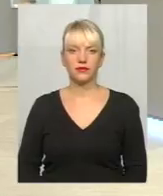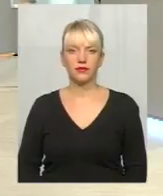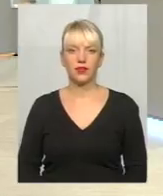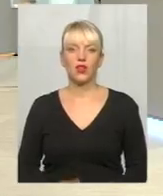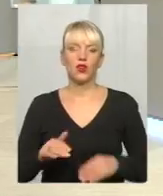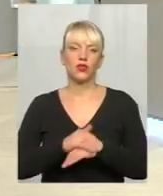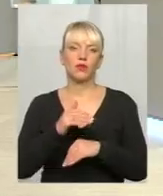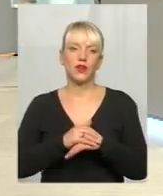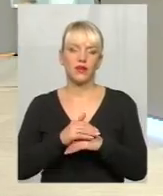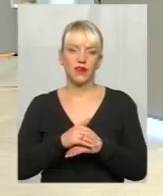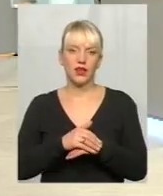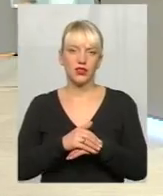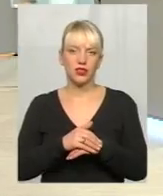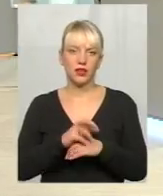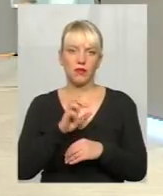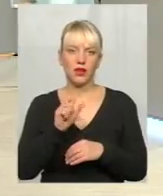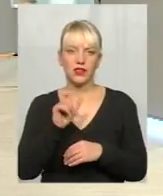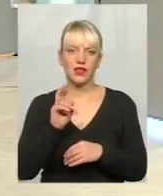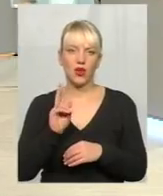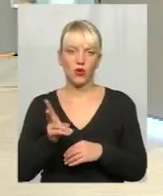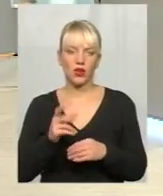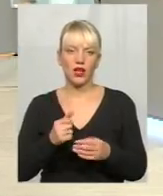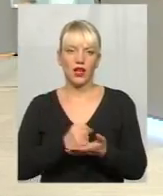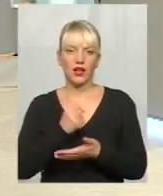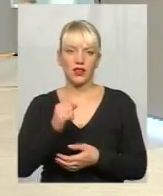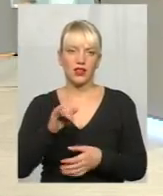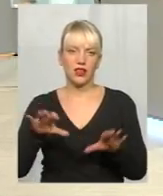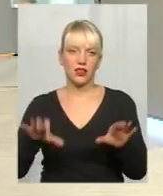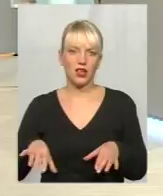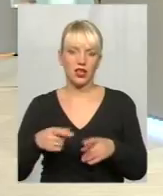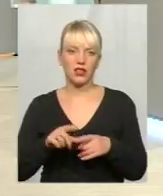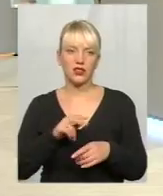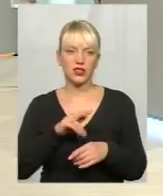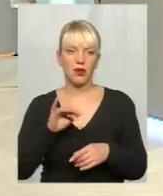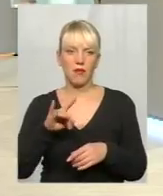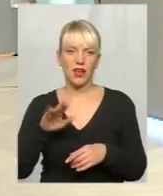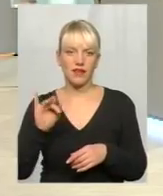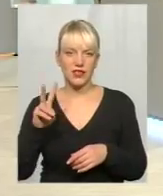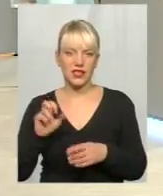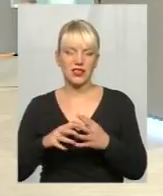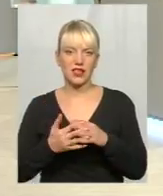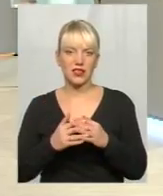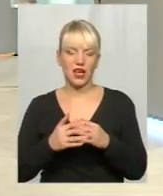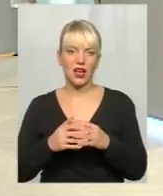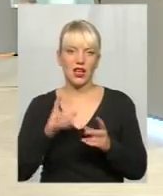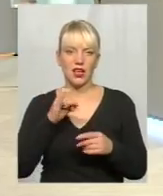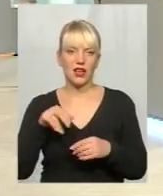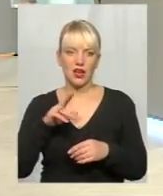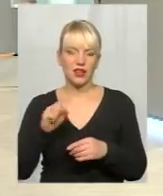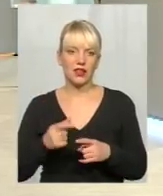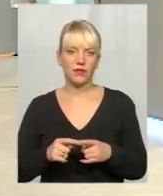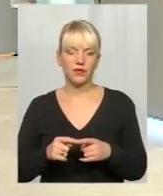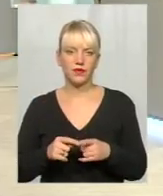Добрий вечір. Добрий вечір. Базалюк, кандидат на голову Дачинської сільської ради в гінотеритральні громади. Дуже приємно.